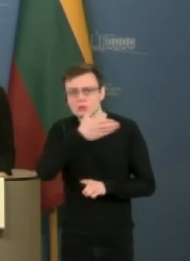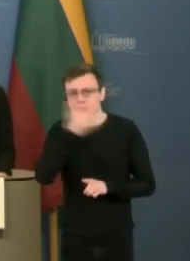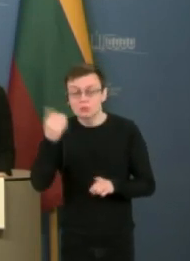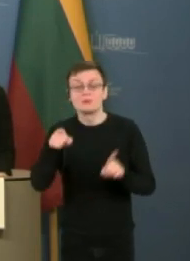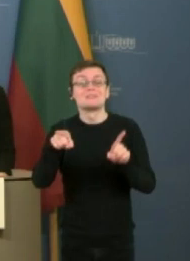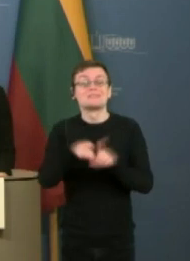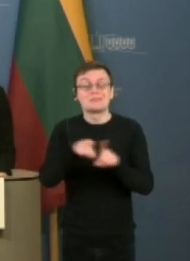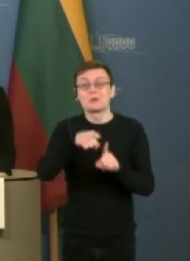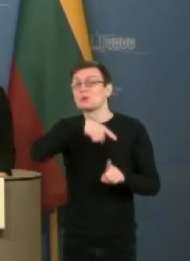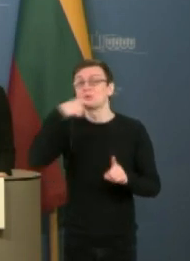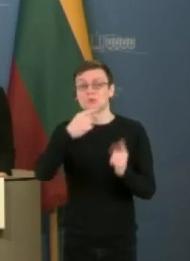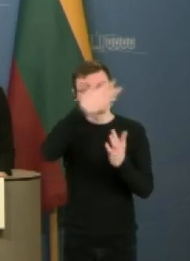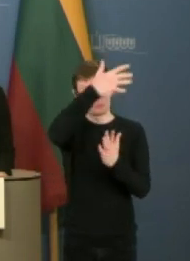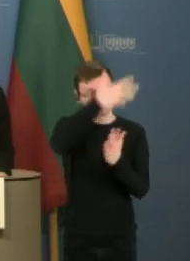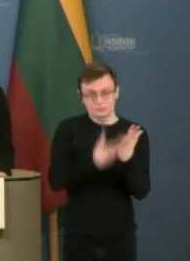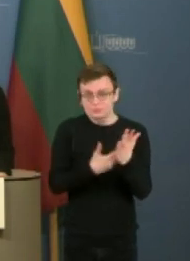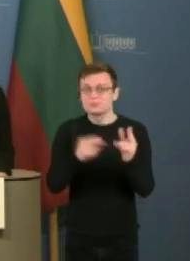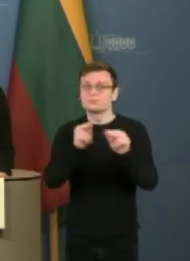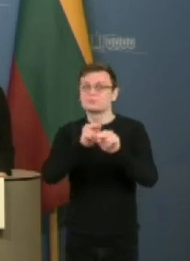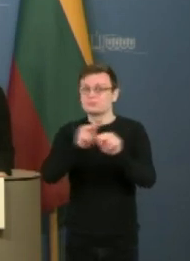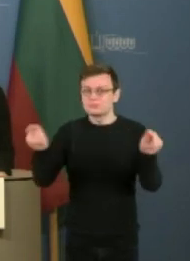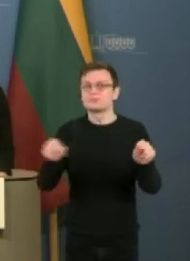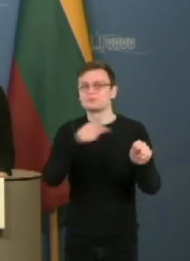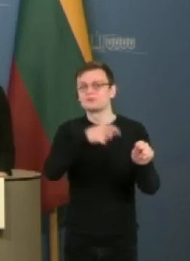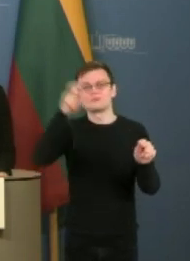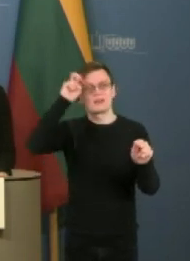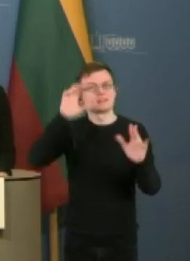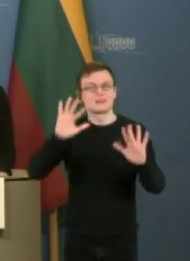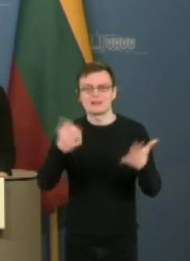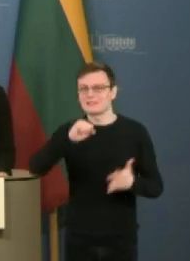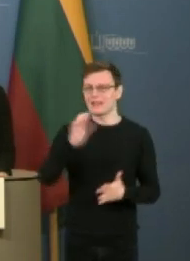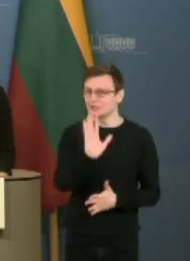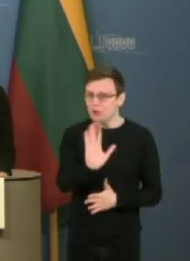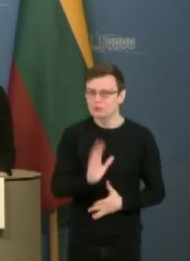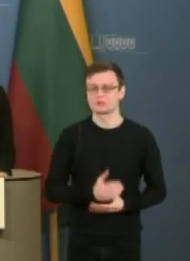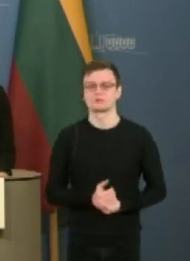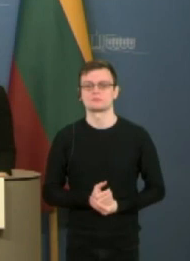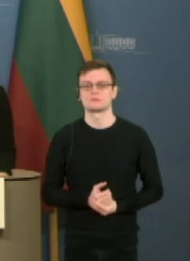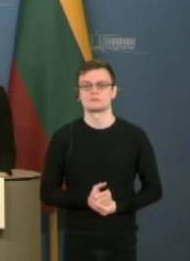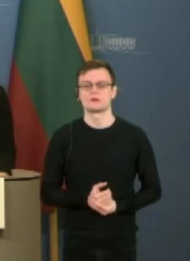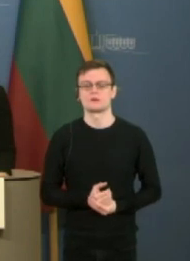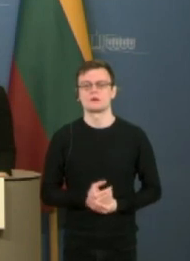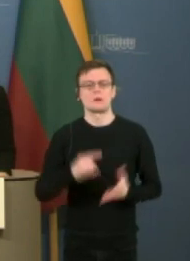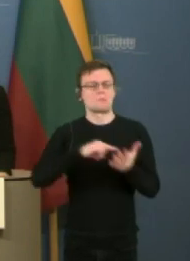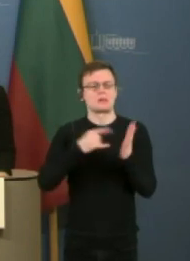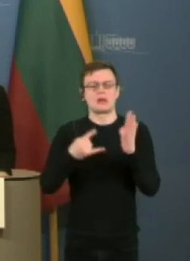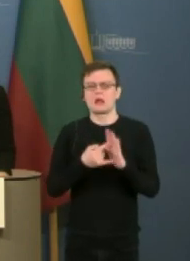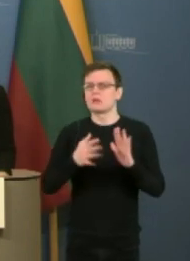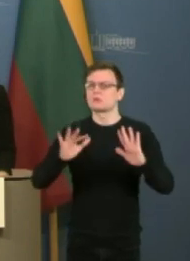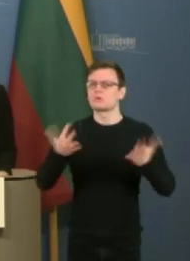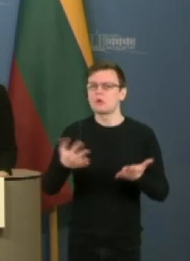atitinkamą sąrašą. Taigi, kokios strategijos Rusijos atžvilkių